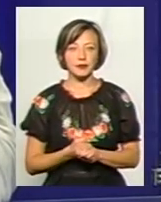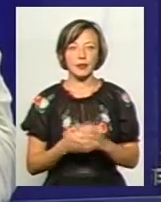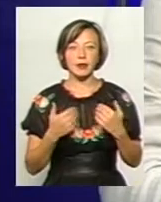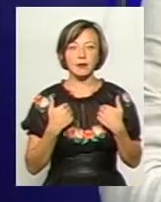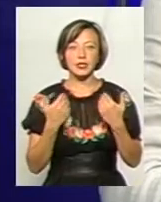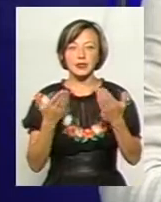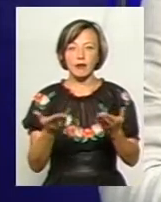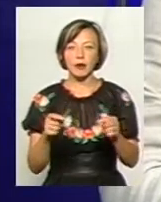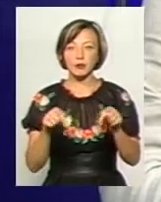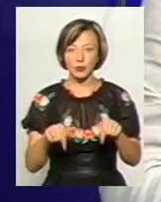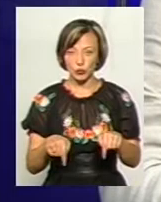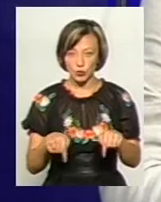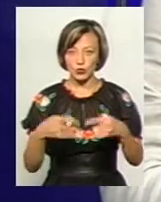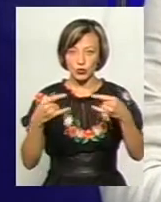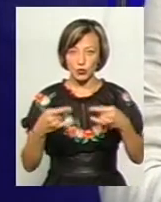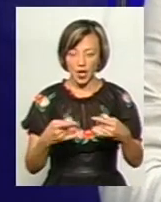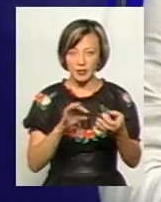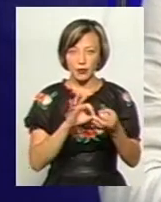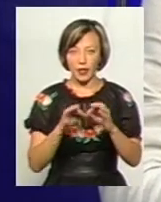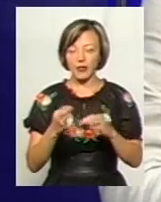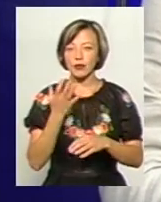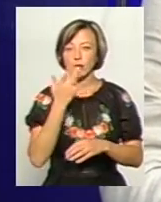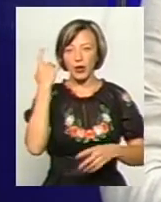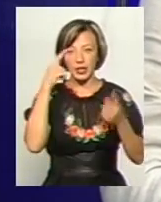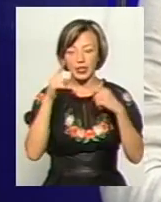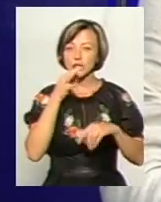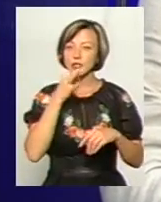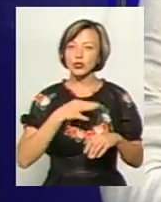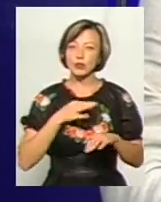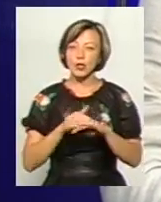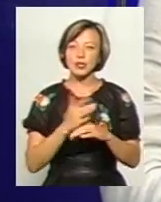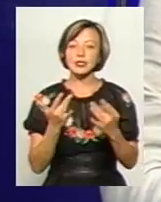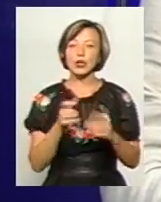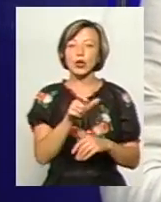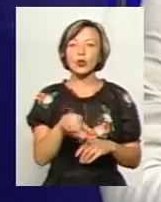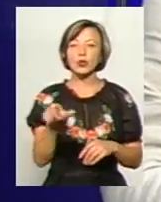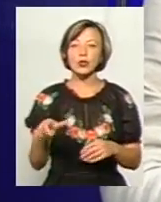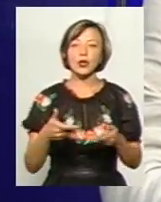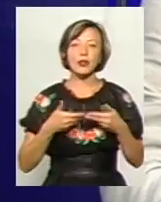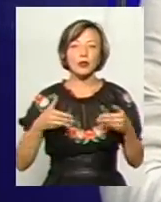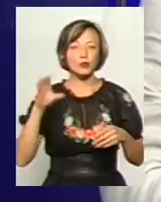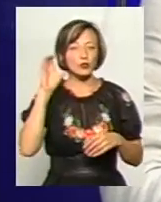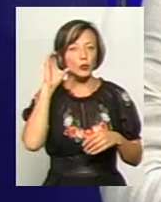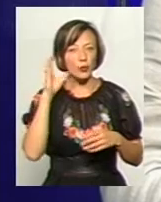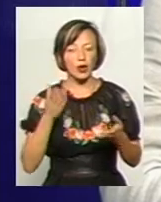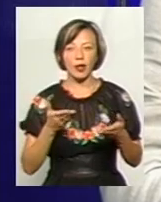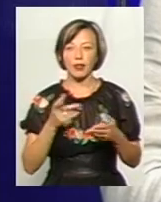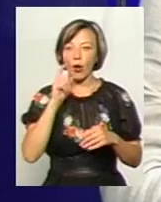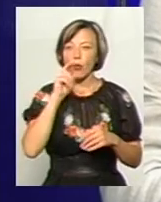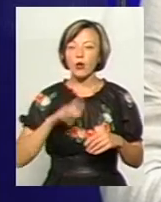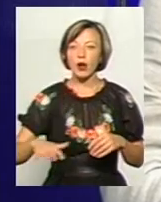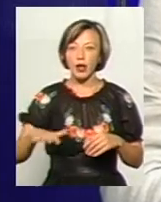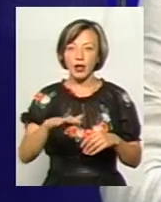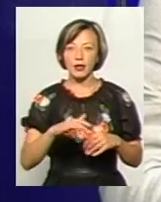зараз в цій студії сформулюємо національну ідею, скажіть, будь ласка, скільки людей нас послухає? На Україні на